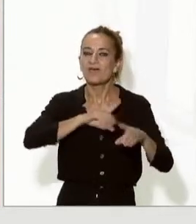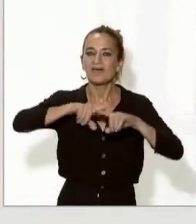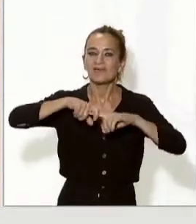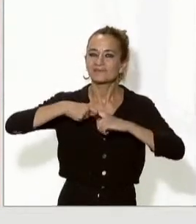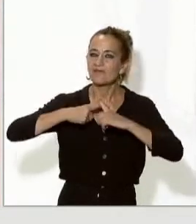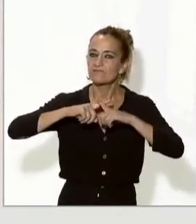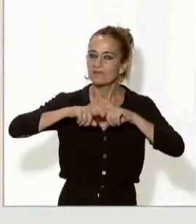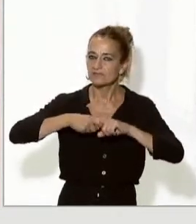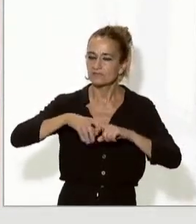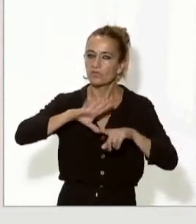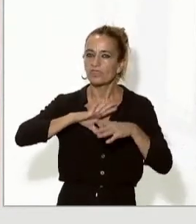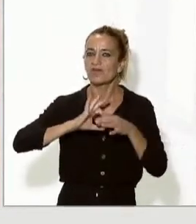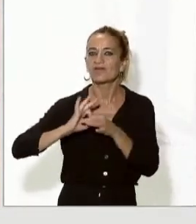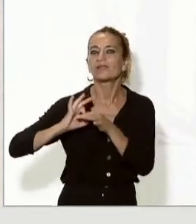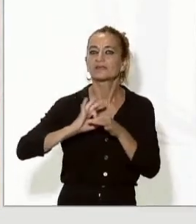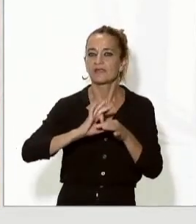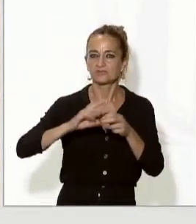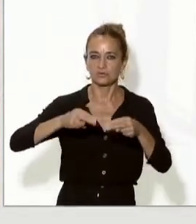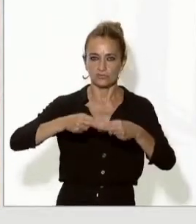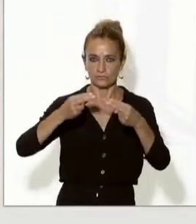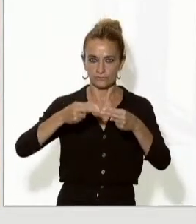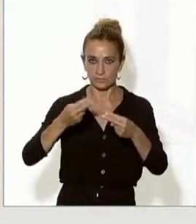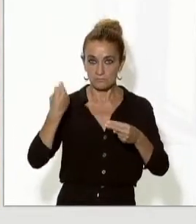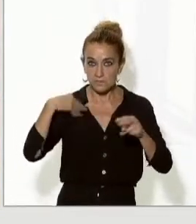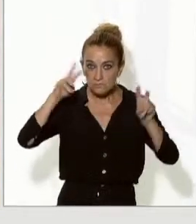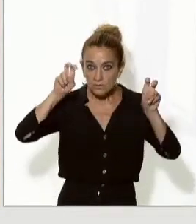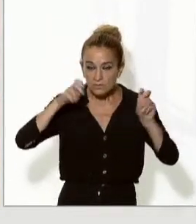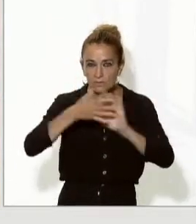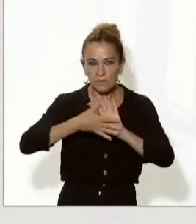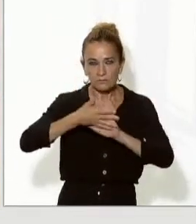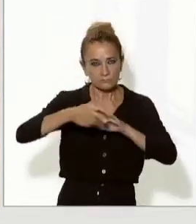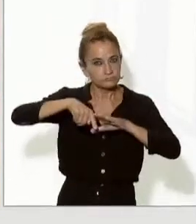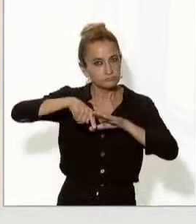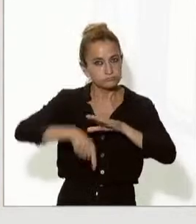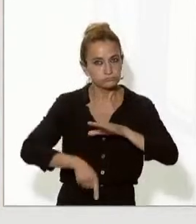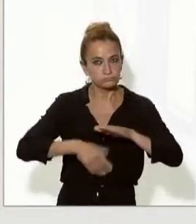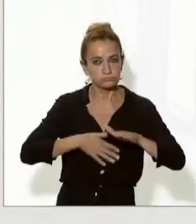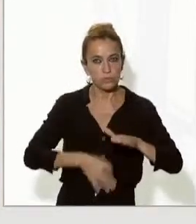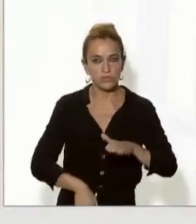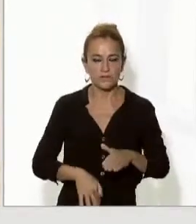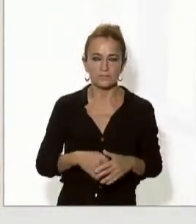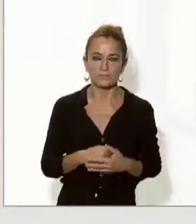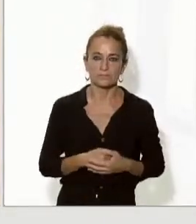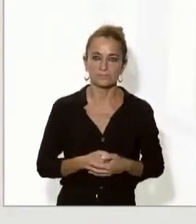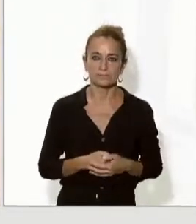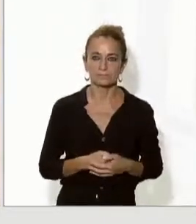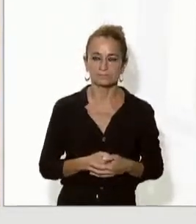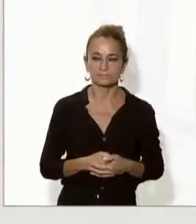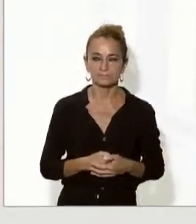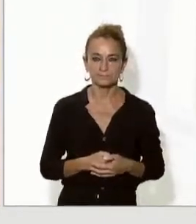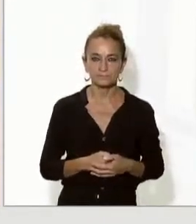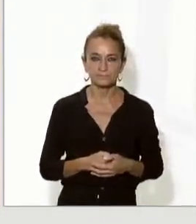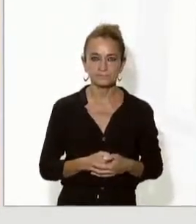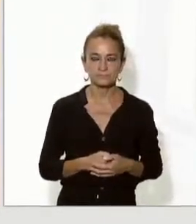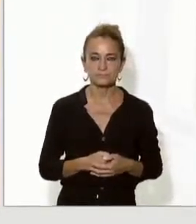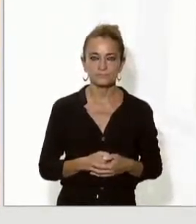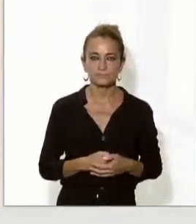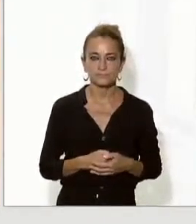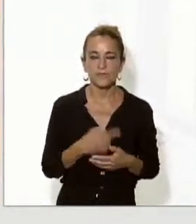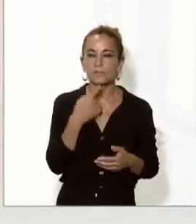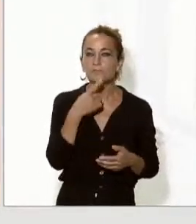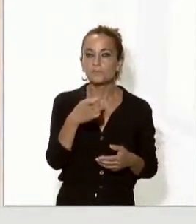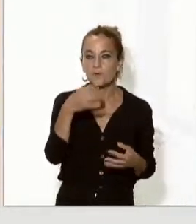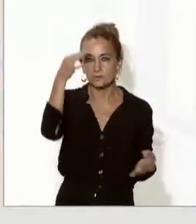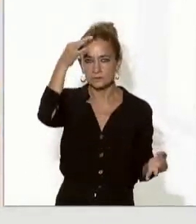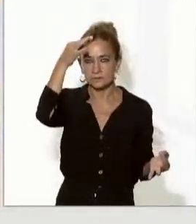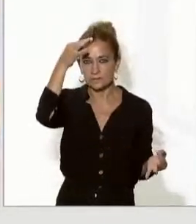podrem, doncs, aprofundir en aquesta qüestió. Sí, potser per precisar una mica el que he dit abans, i per si no ha quedat